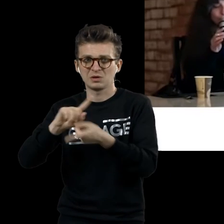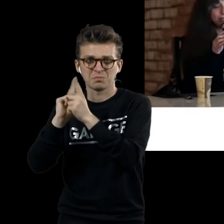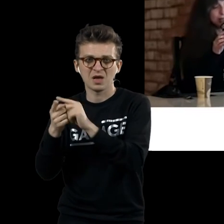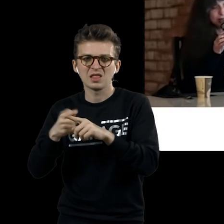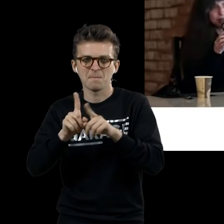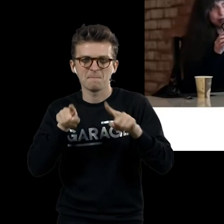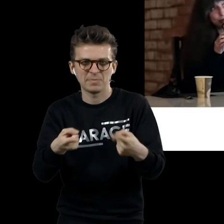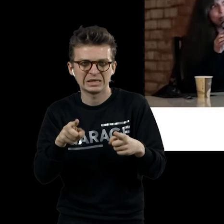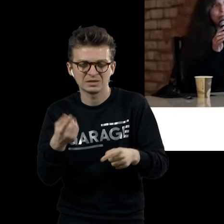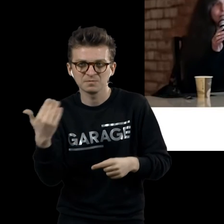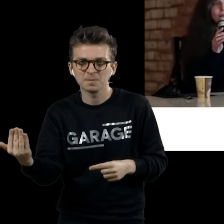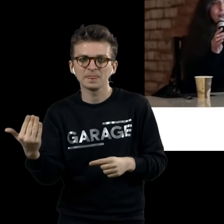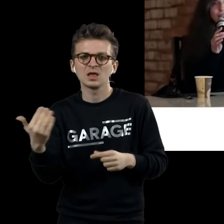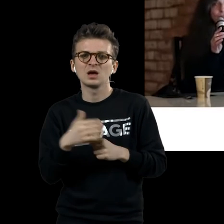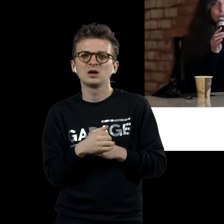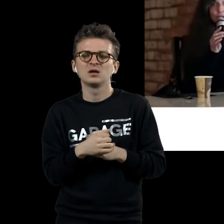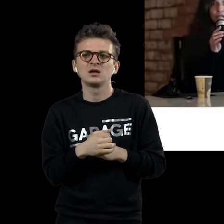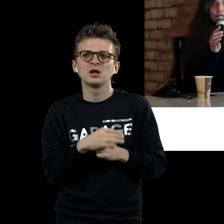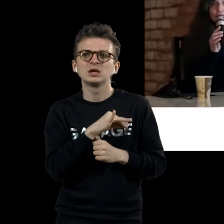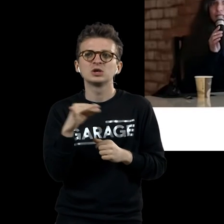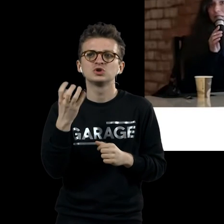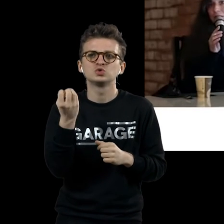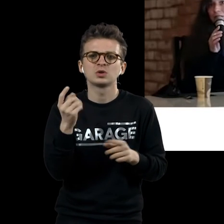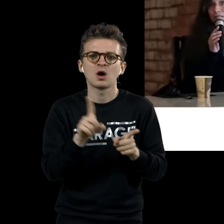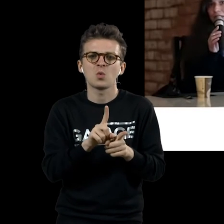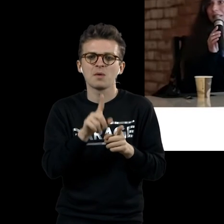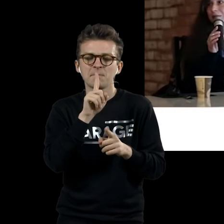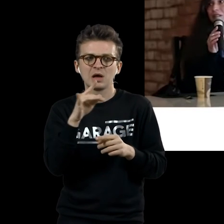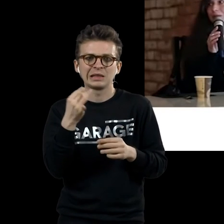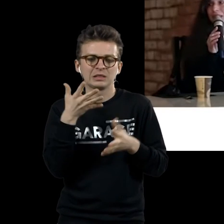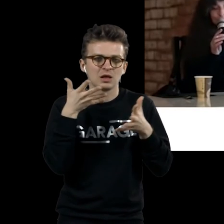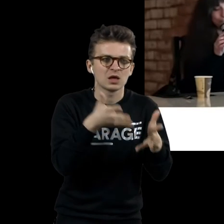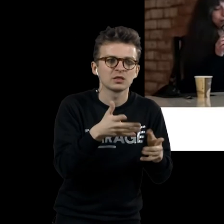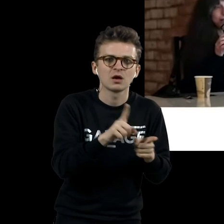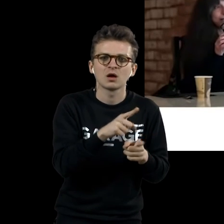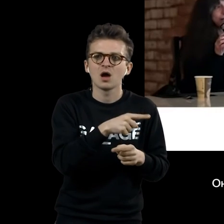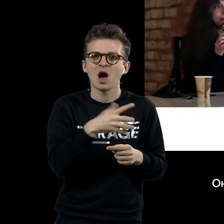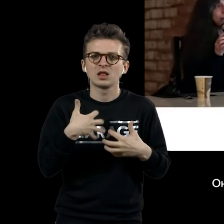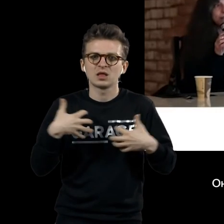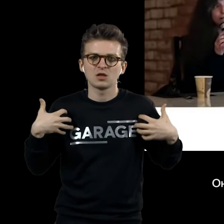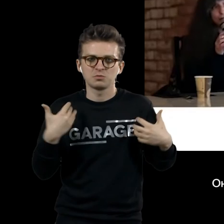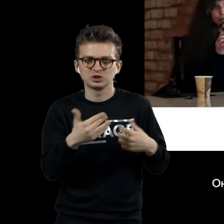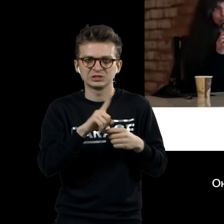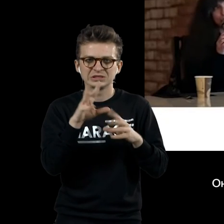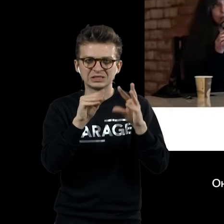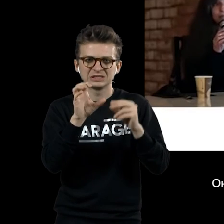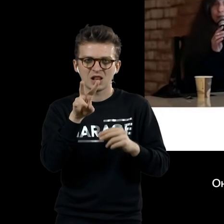натюрморт. Ну, и еще такой интерес к неким анатомическим слепкам. И делает,